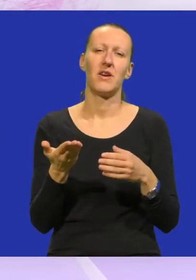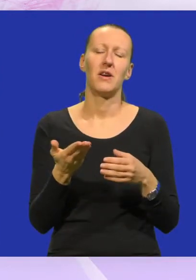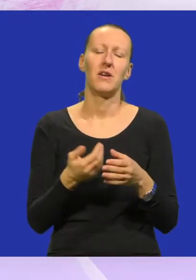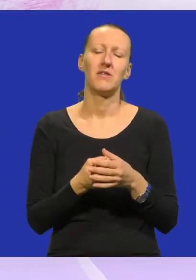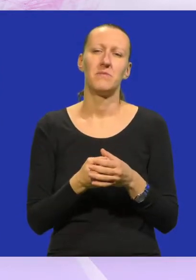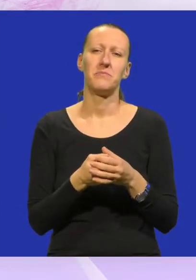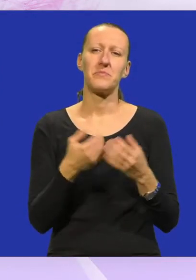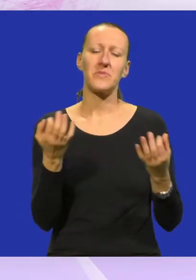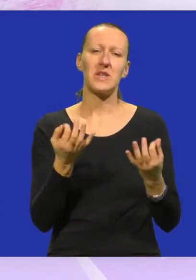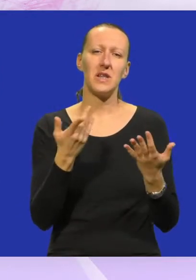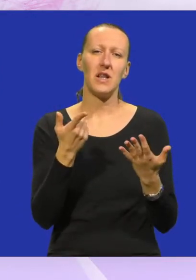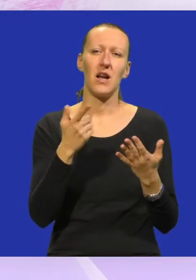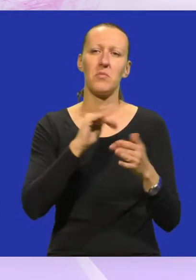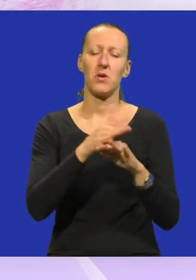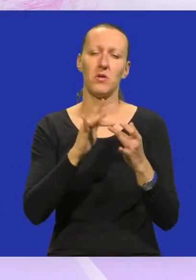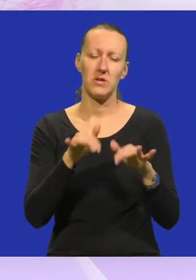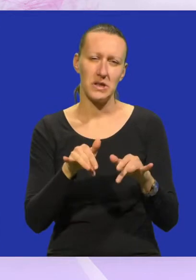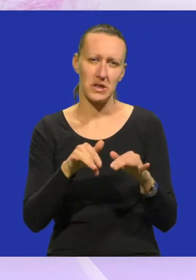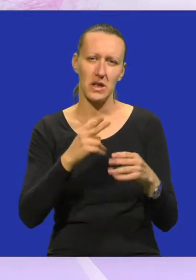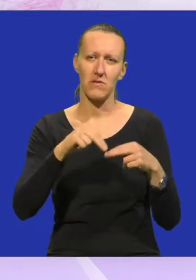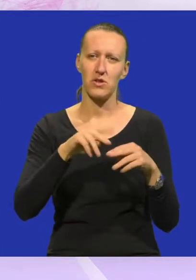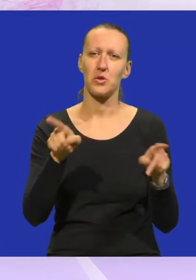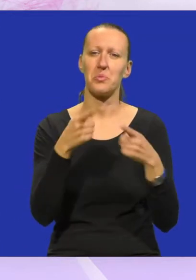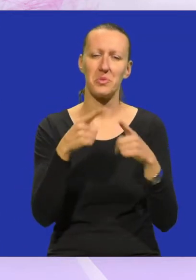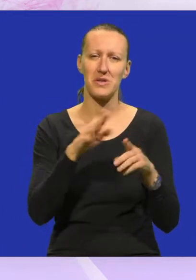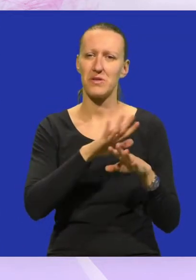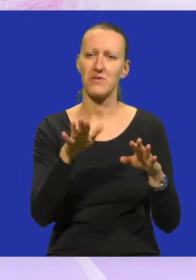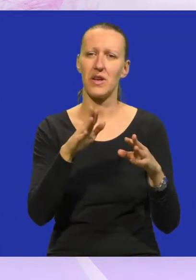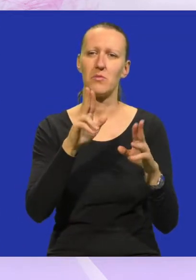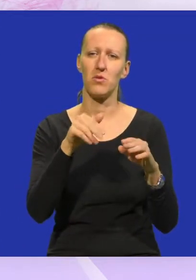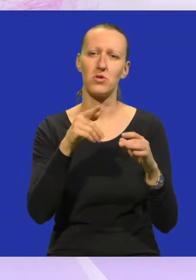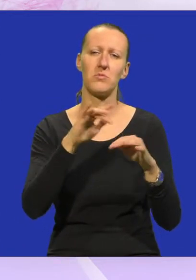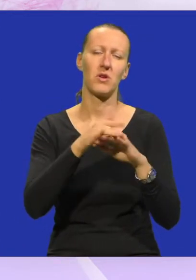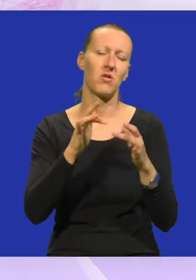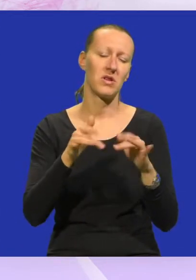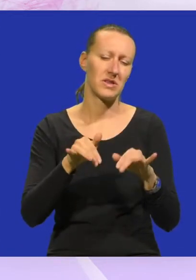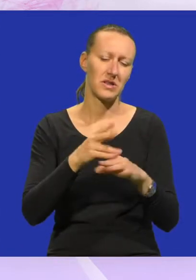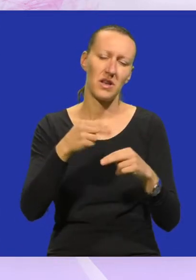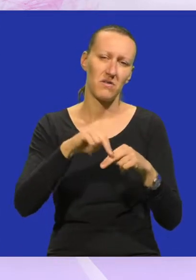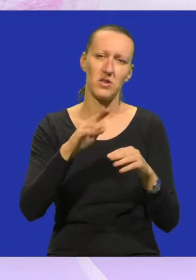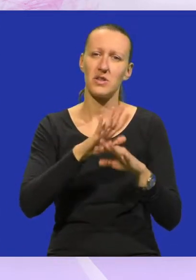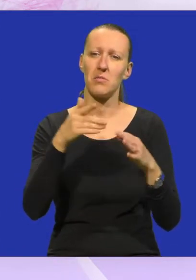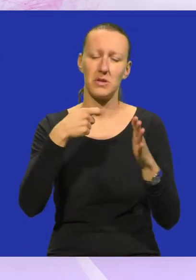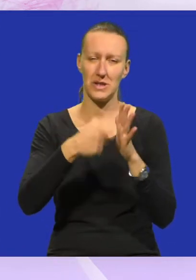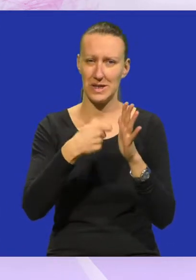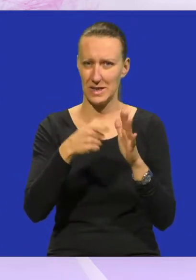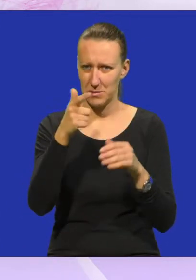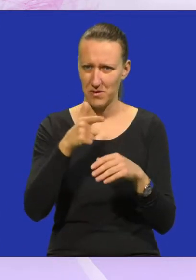svega, je nekakva online verzija pjesme sve prisutna. A što se tiče samog video